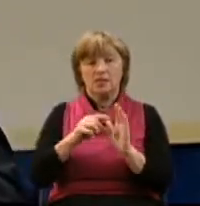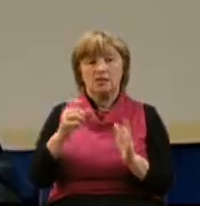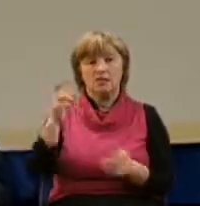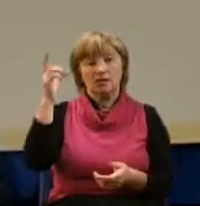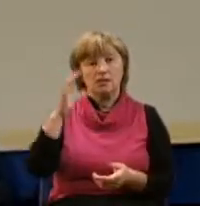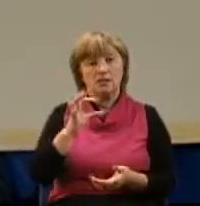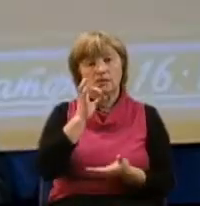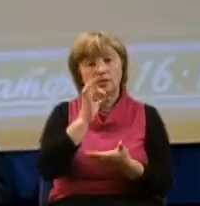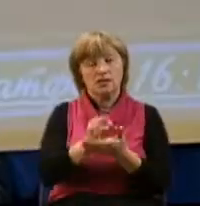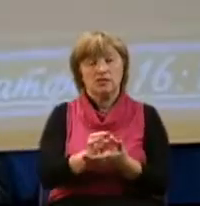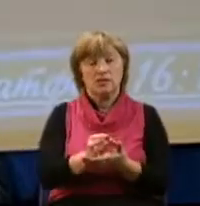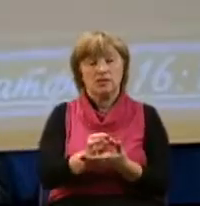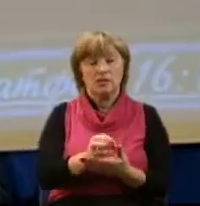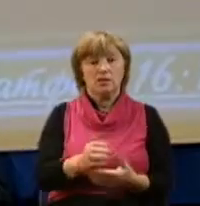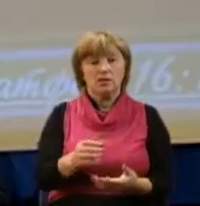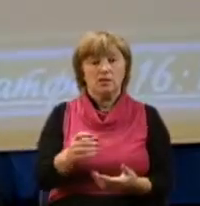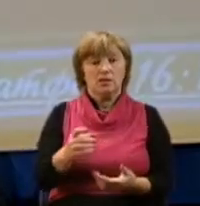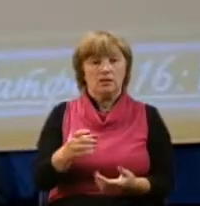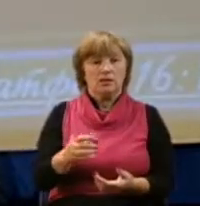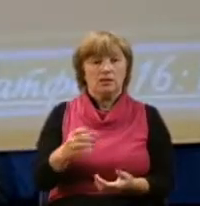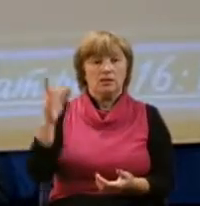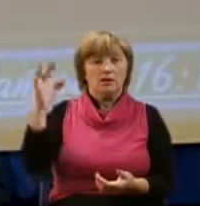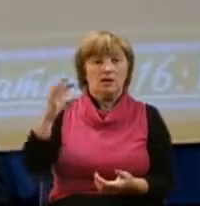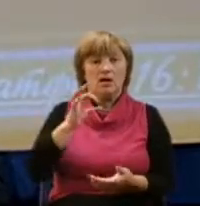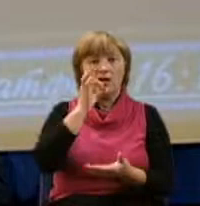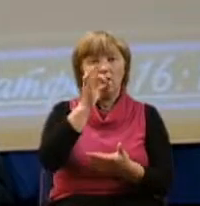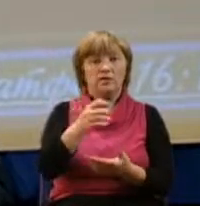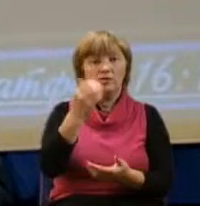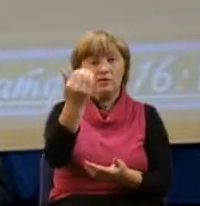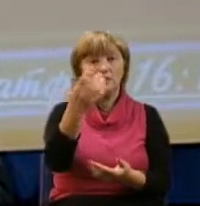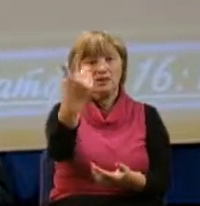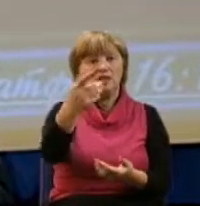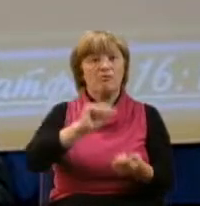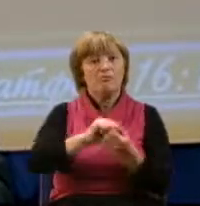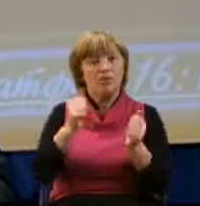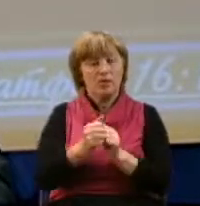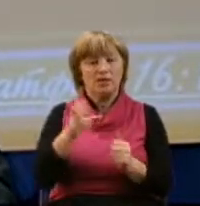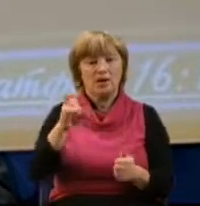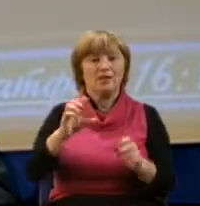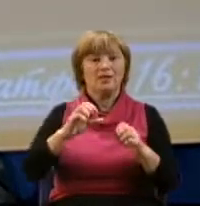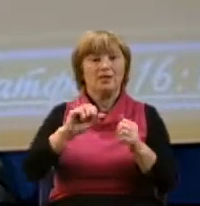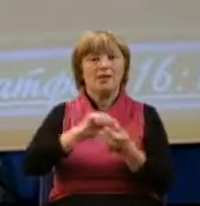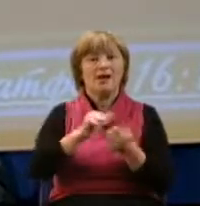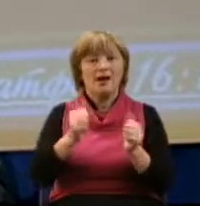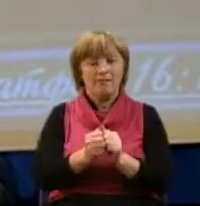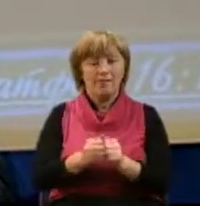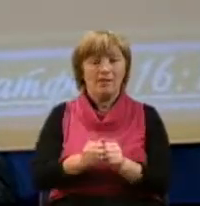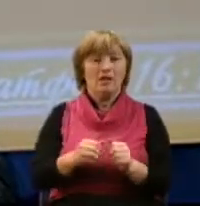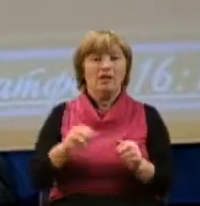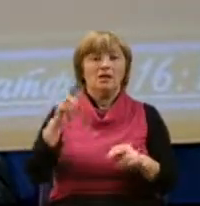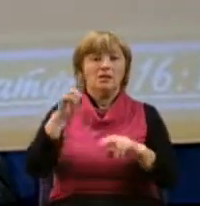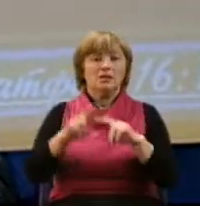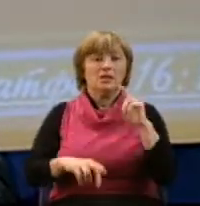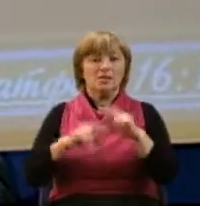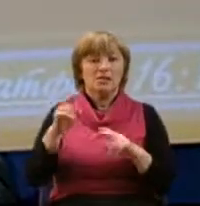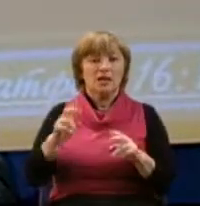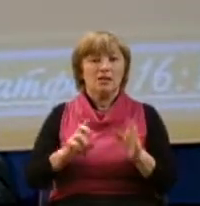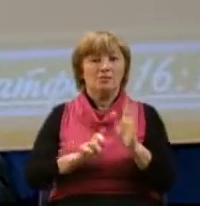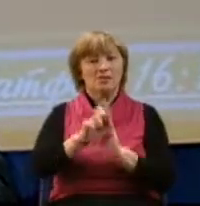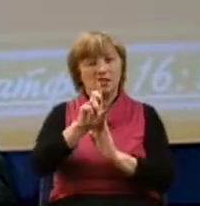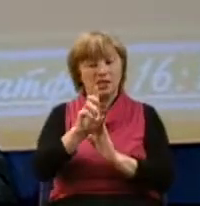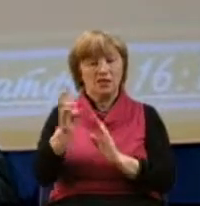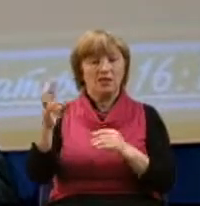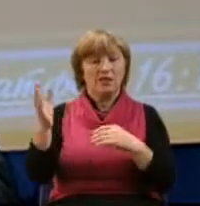нему. Я говорю тебе, ты Петр, и на этом камне я создам церковь мою, и врата ада